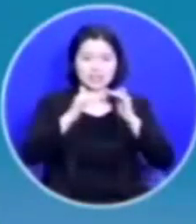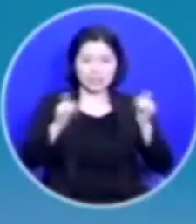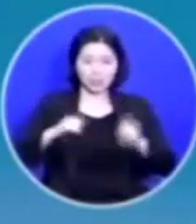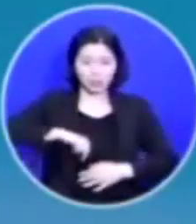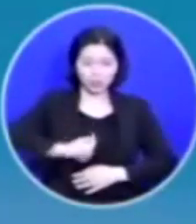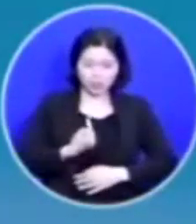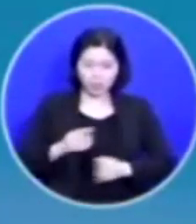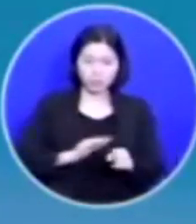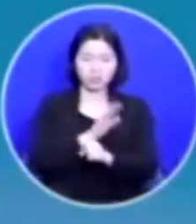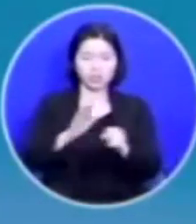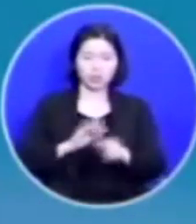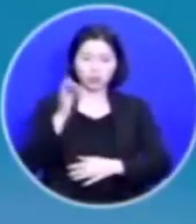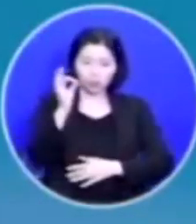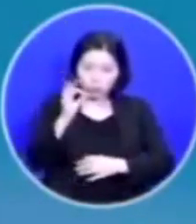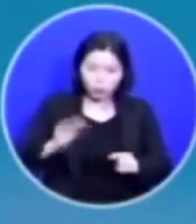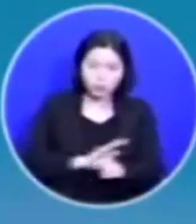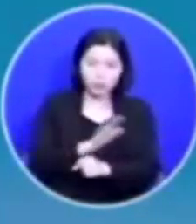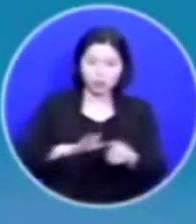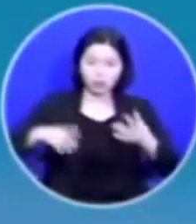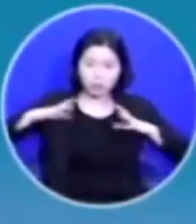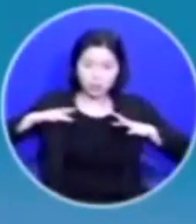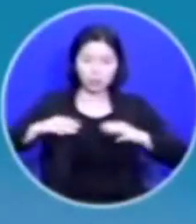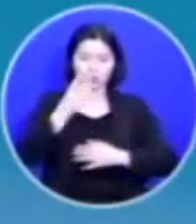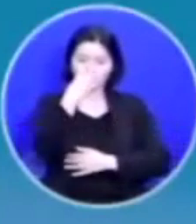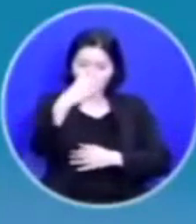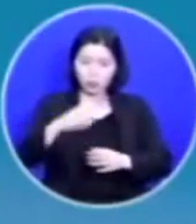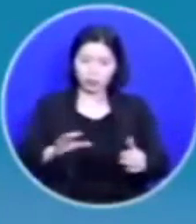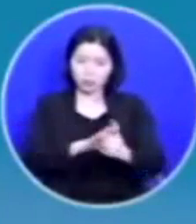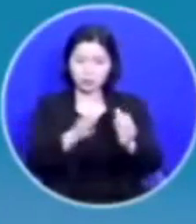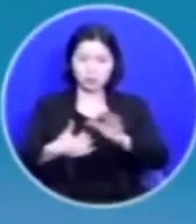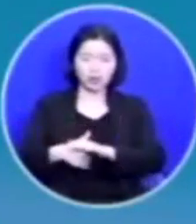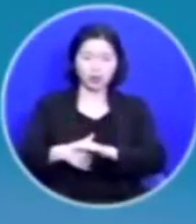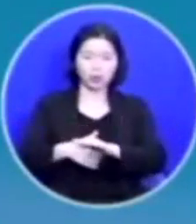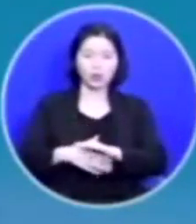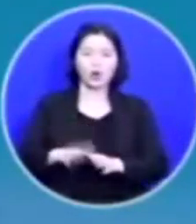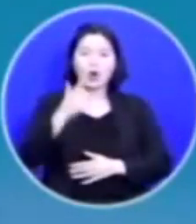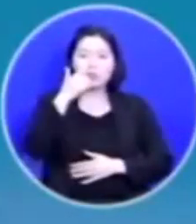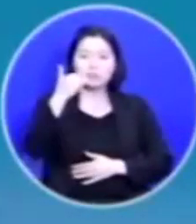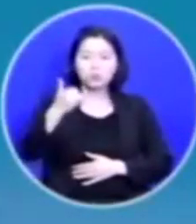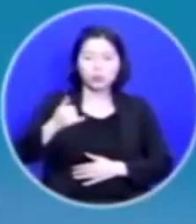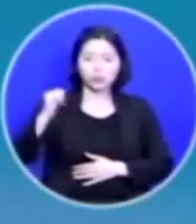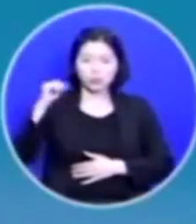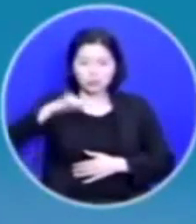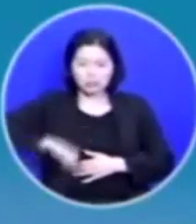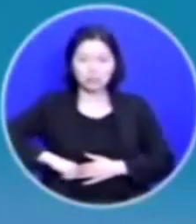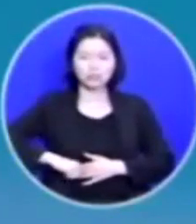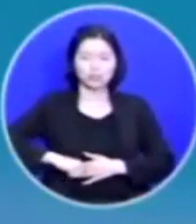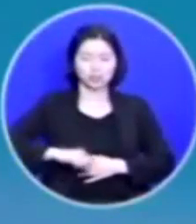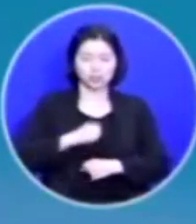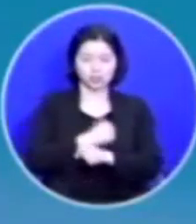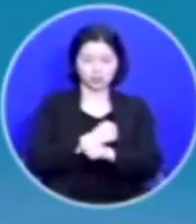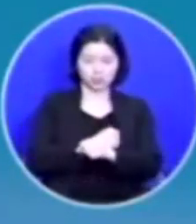자기를 사랑하고 돈을 사랑하고 자랑하고 교만하고 비방하며 부모를 거역하며